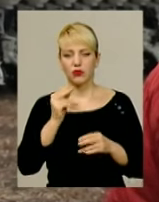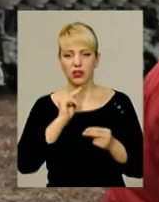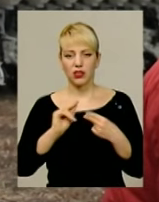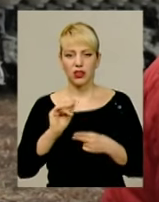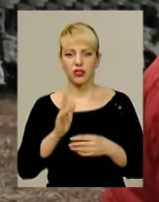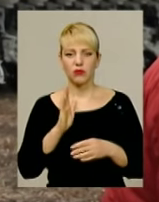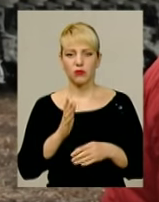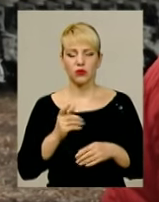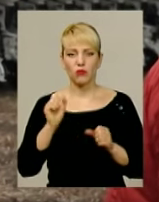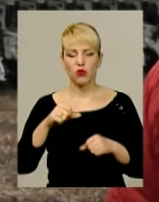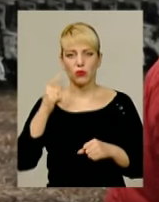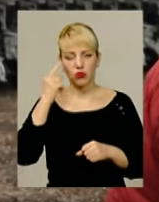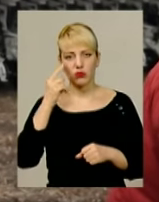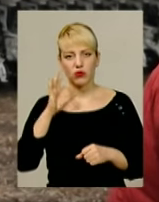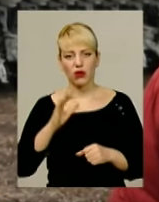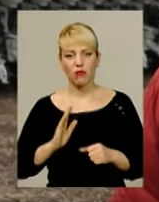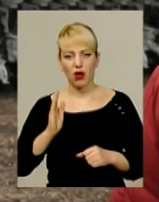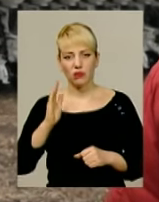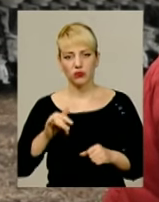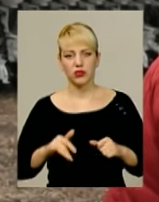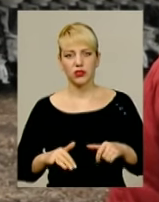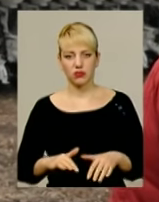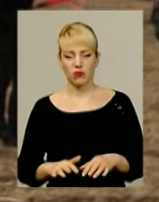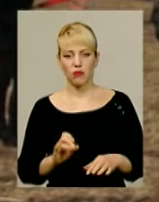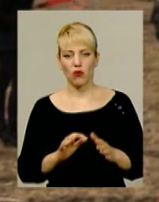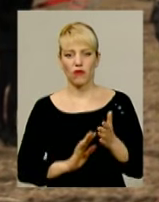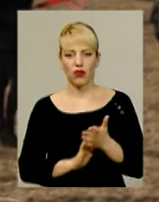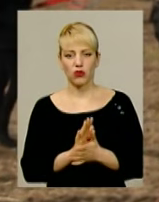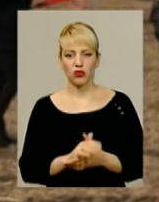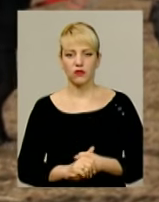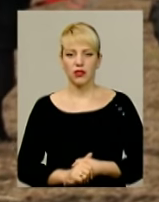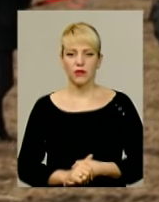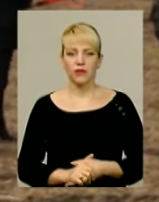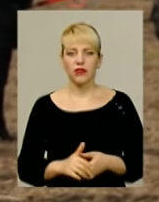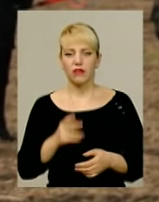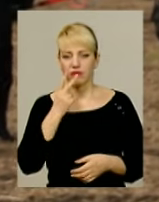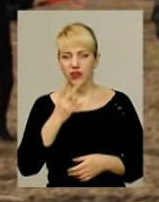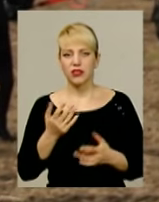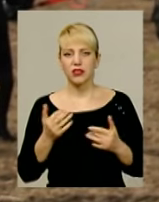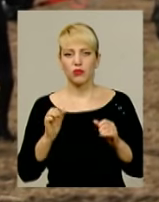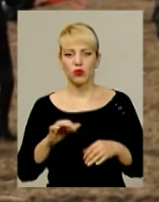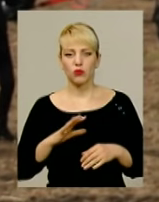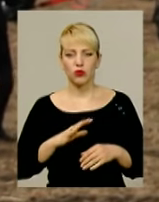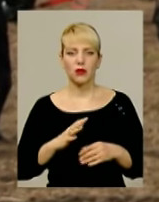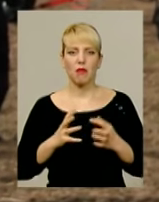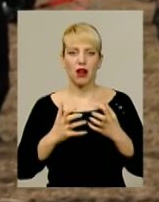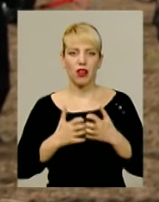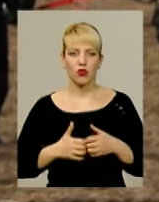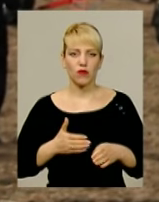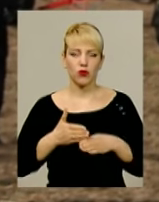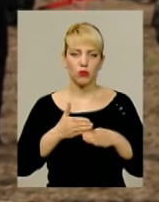більше можна продумати майбутні справи по вирощуванню. Дійсно видно, скільки зможе бути і механізована допомога